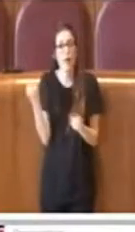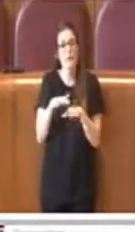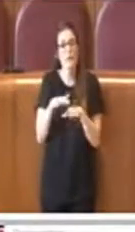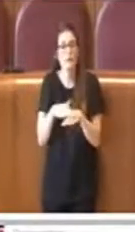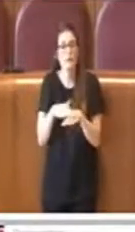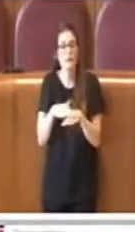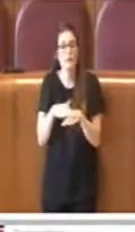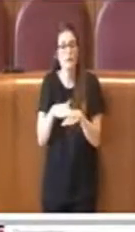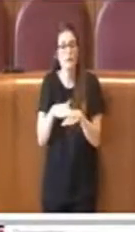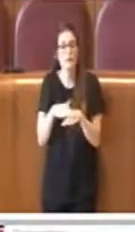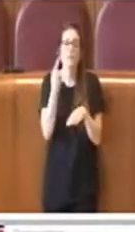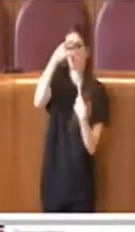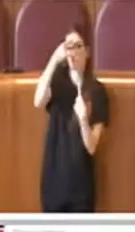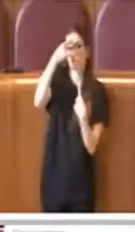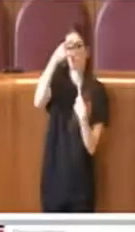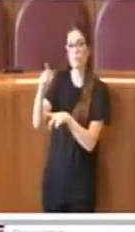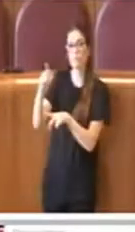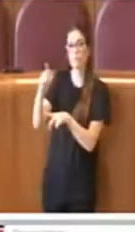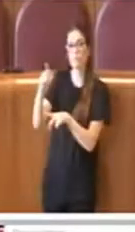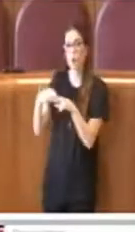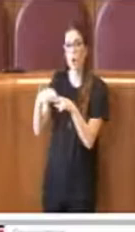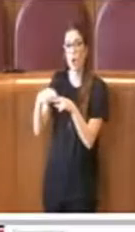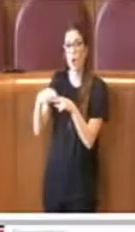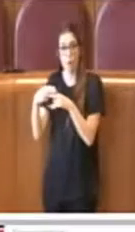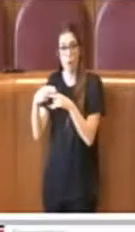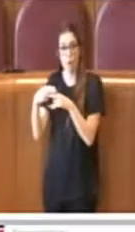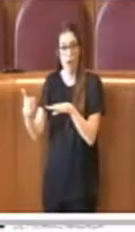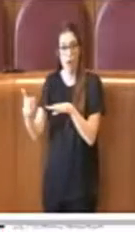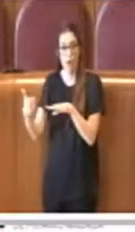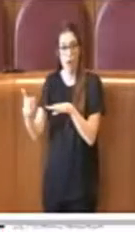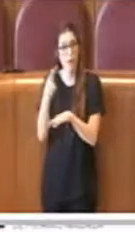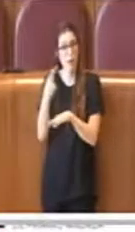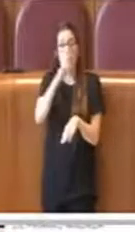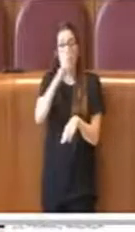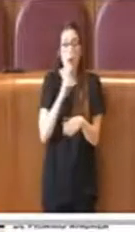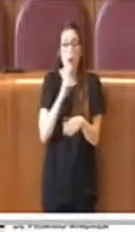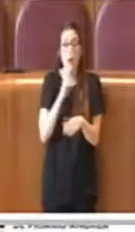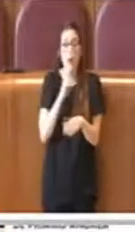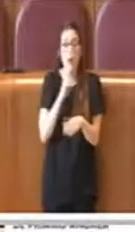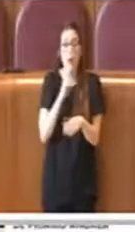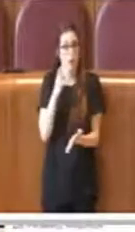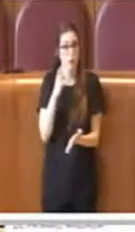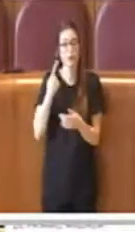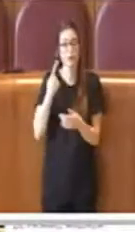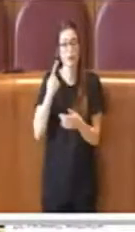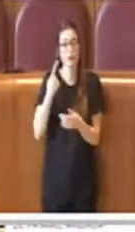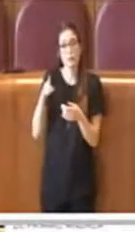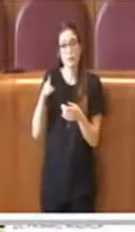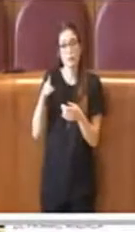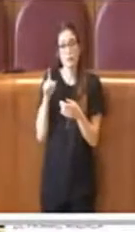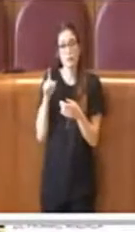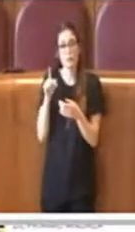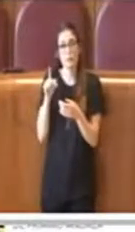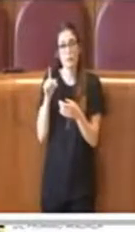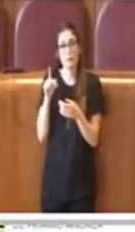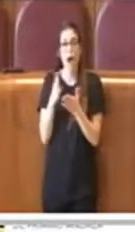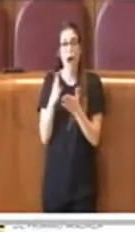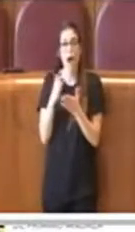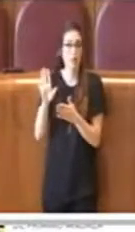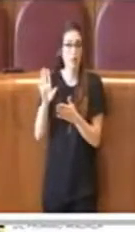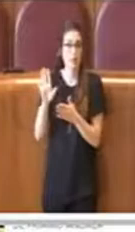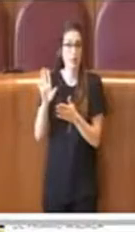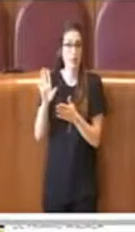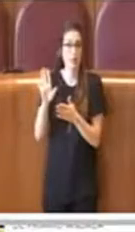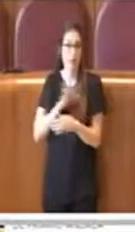Capitale, quindi hanno un ruolo fondamentale nell'analisi delle politiche e degli atti di loro interesse. È chiaro che